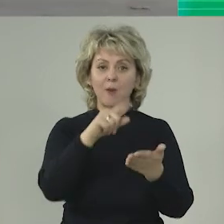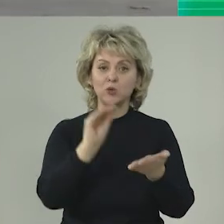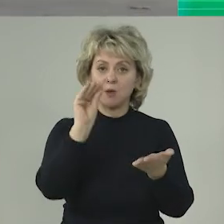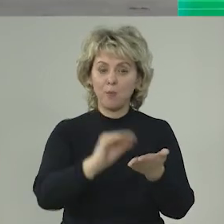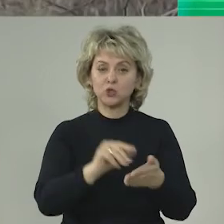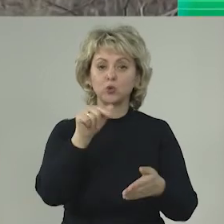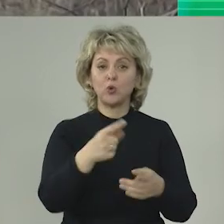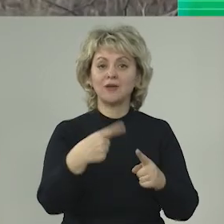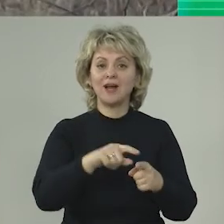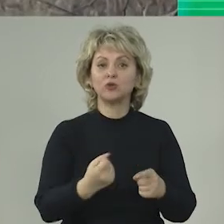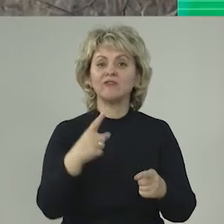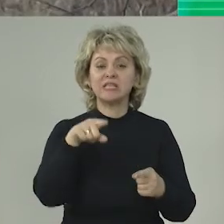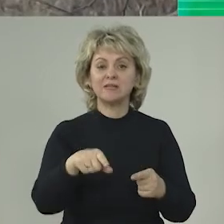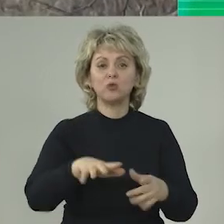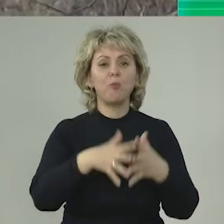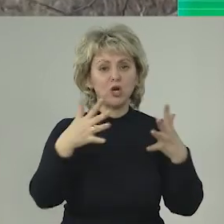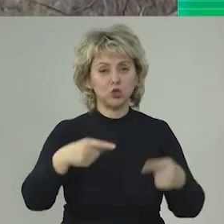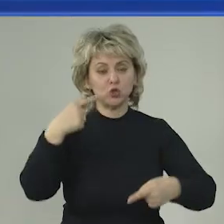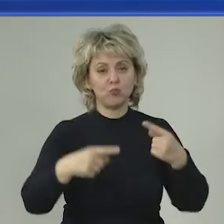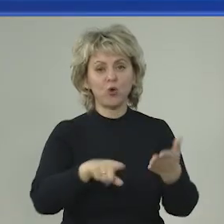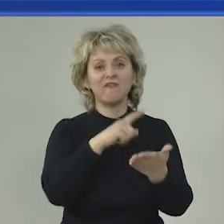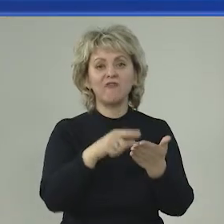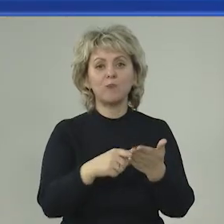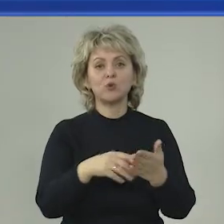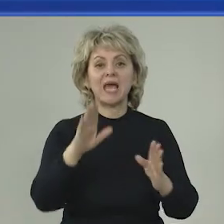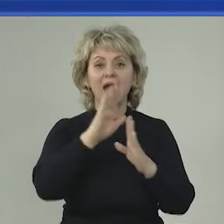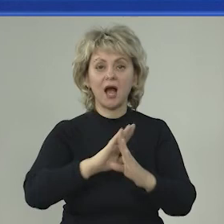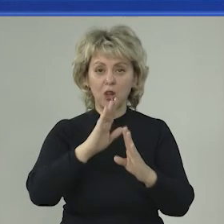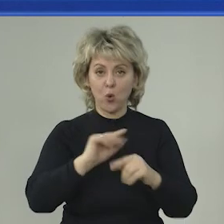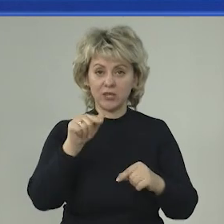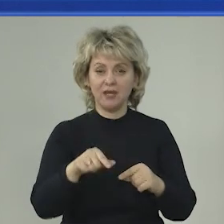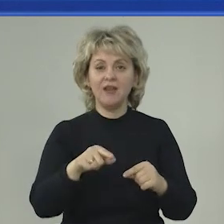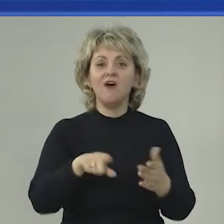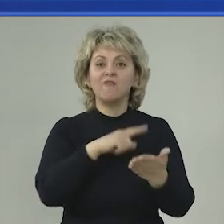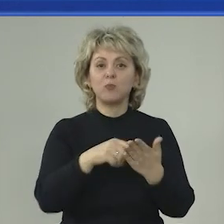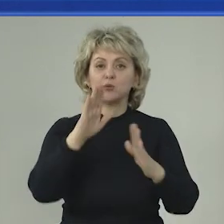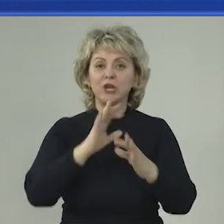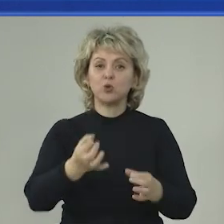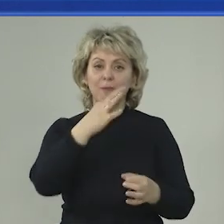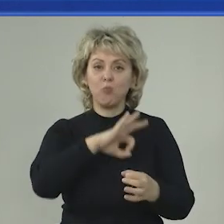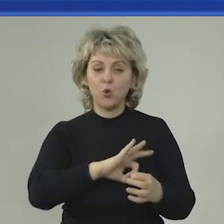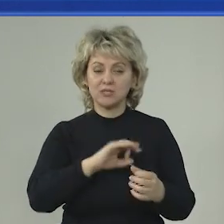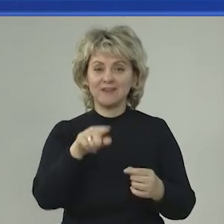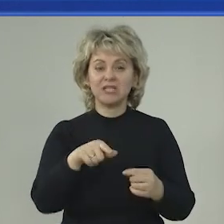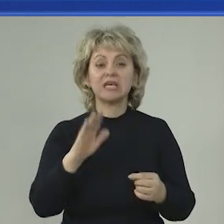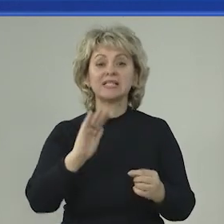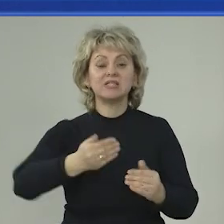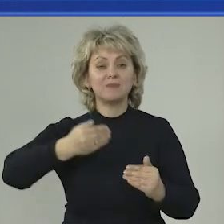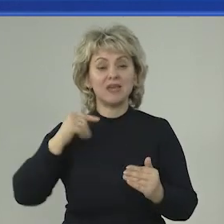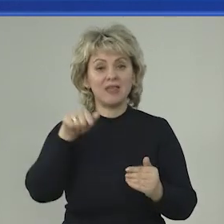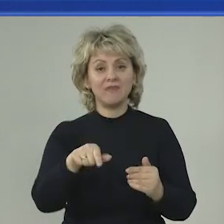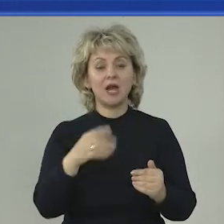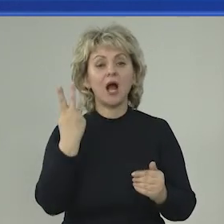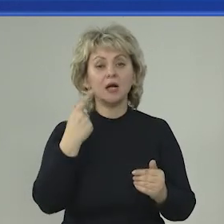допросом поставил тот, который вызывает самые большие споры. Вопрос экологии, вопрос природопользования. И совсем